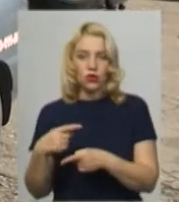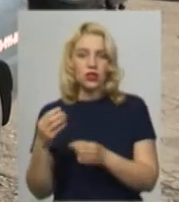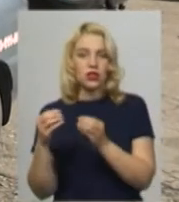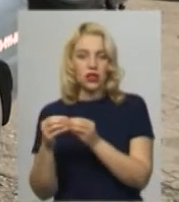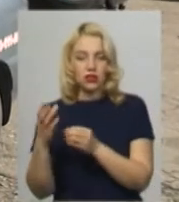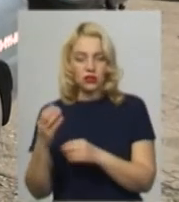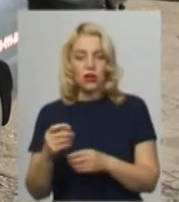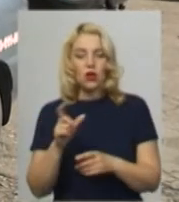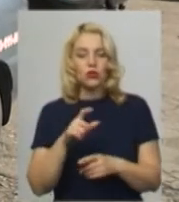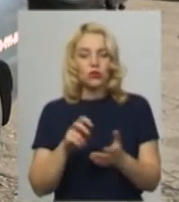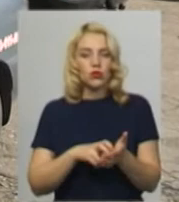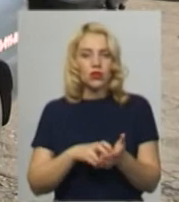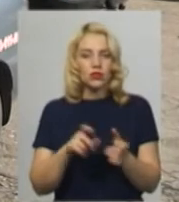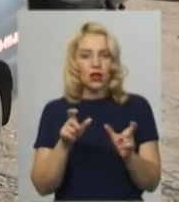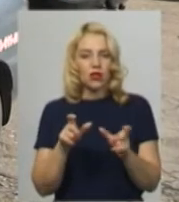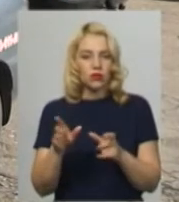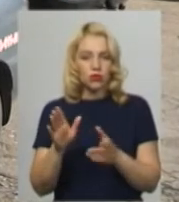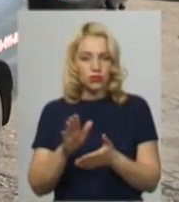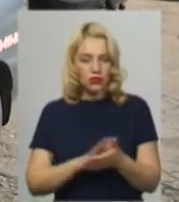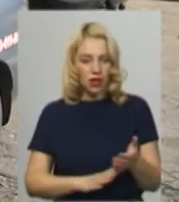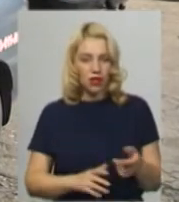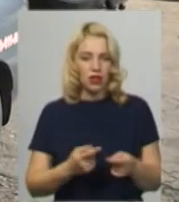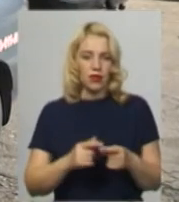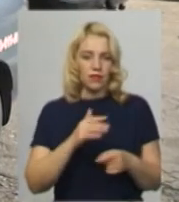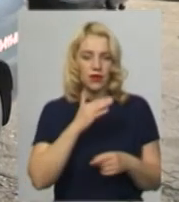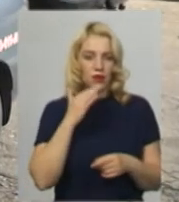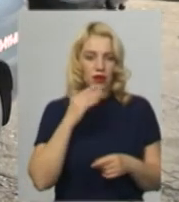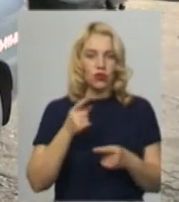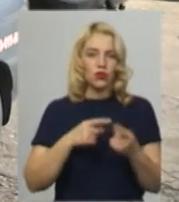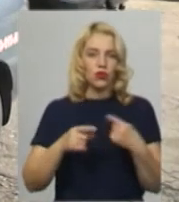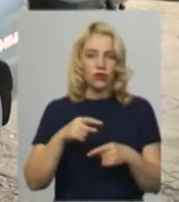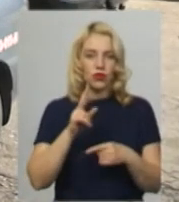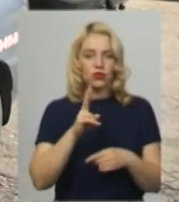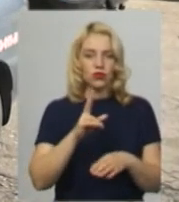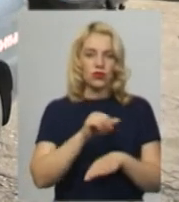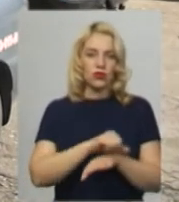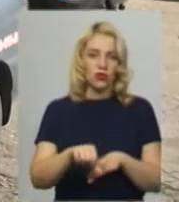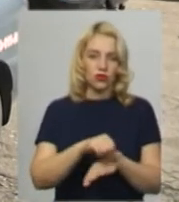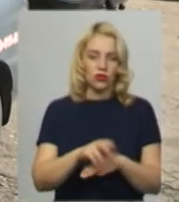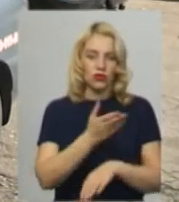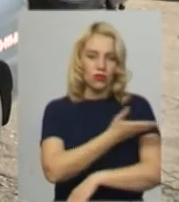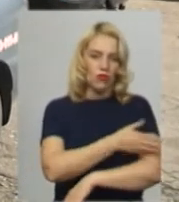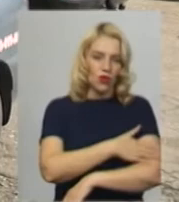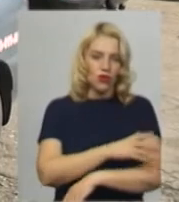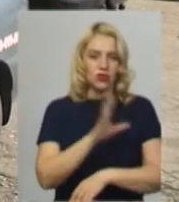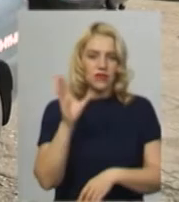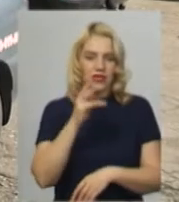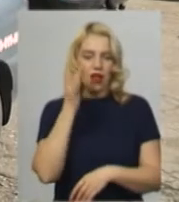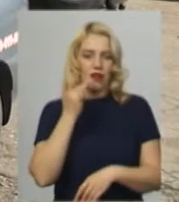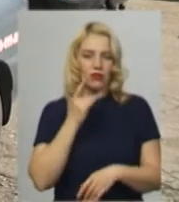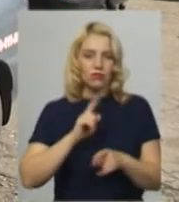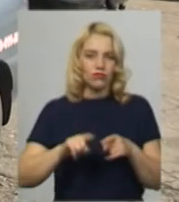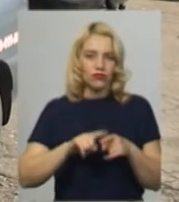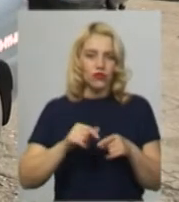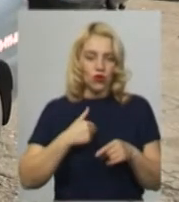ще далі. З'явилось більшого вільного часу. Вернули студенти з-за кордону, з Польщі, там, хто де вчиться, інших навчальних закладів. Всі хочуть за літо пройти навчання.